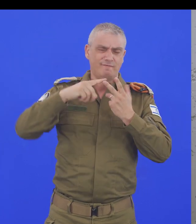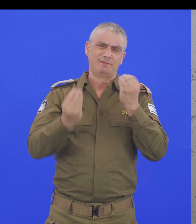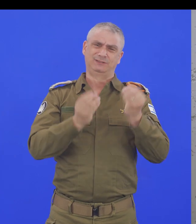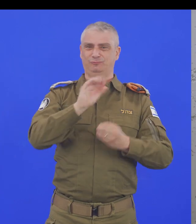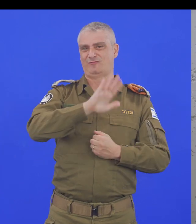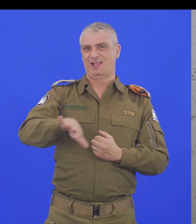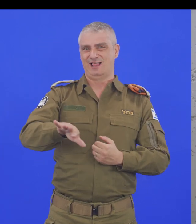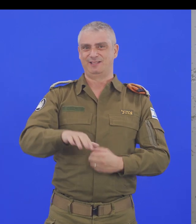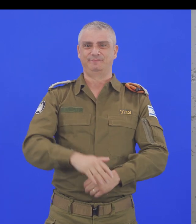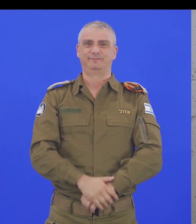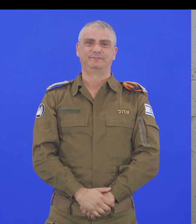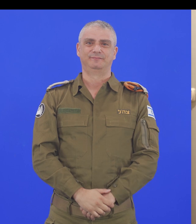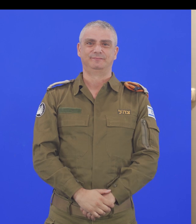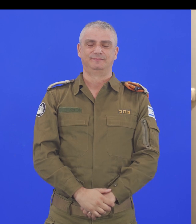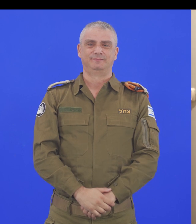ומשחקים לילדים.